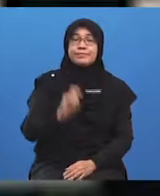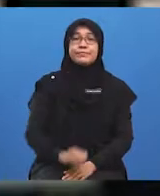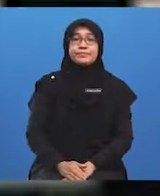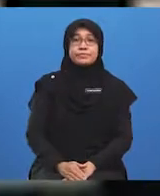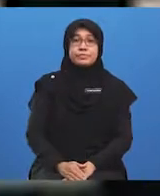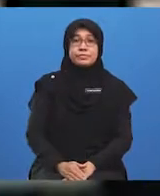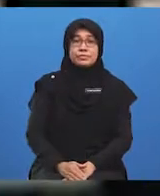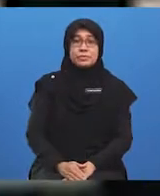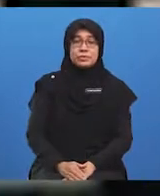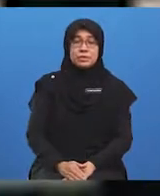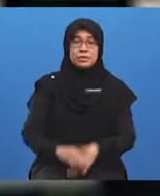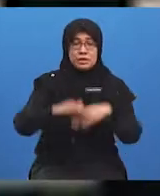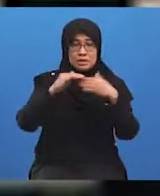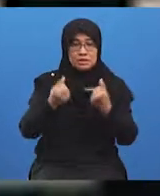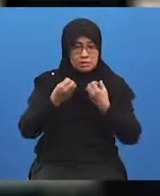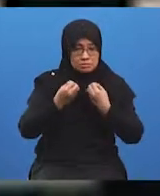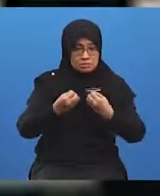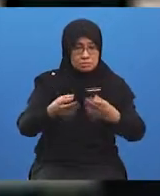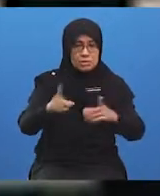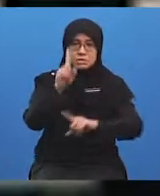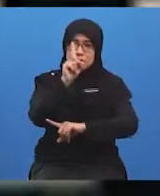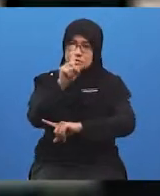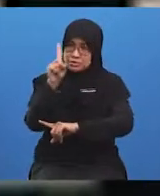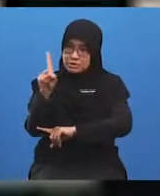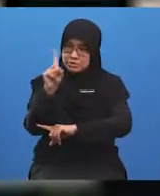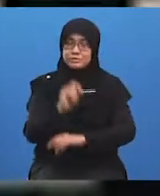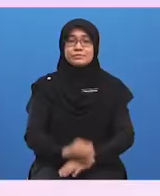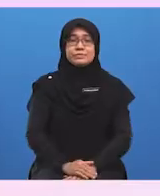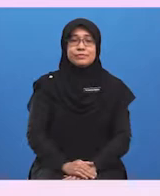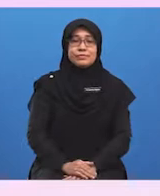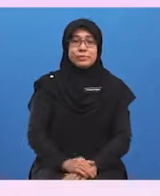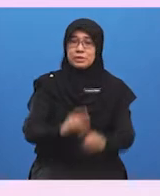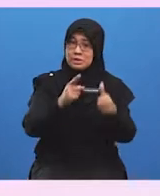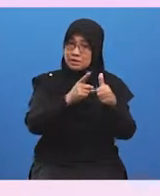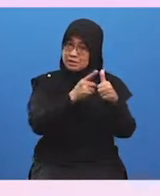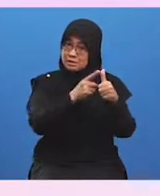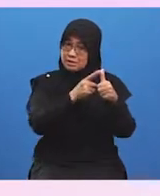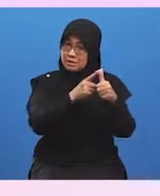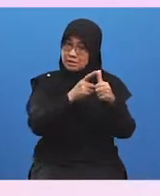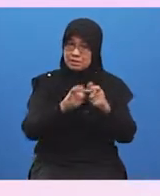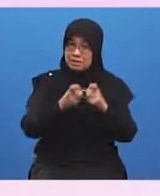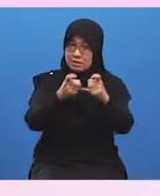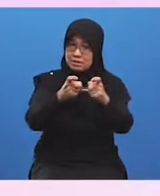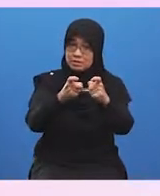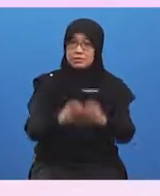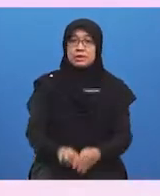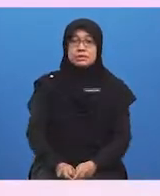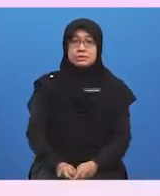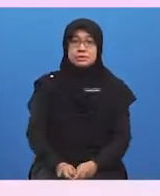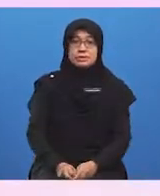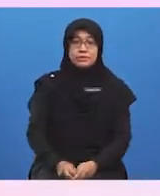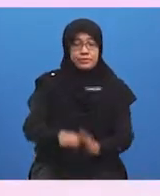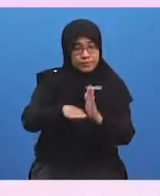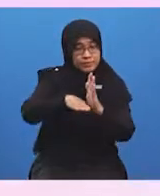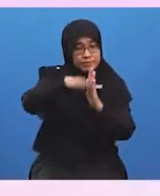persatu sumbangan PKS terhadap ekonomi. Sumbangan PKS yang pertama ialah PKS